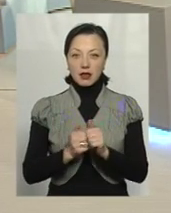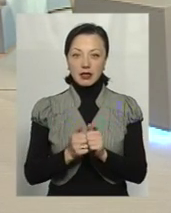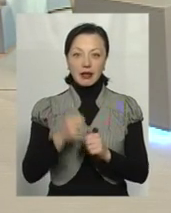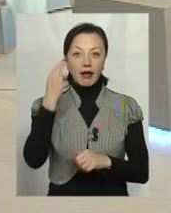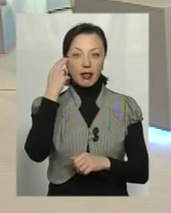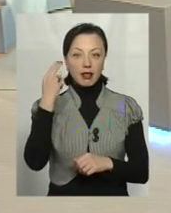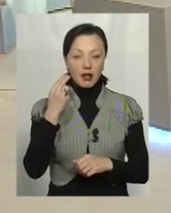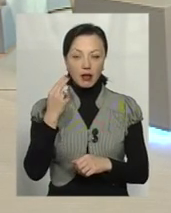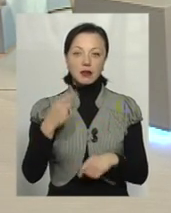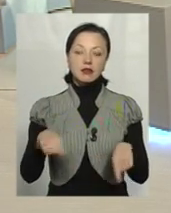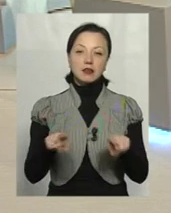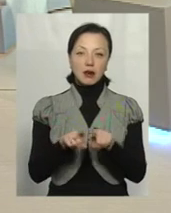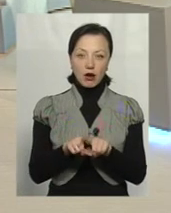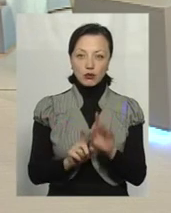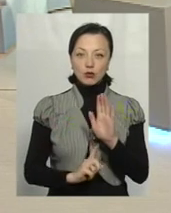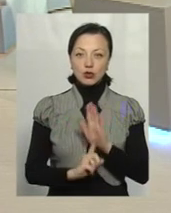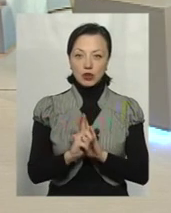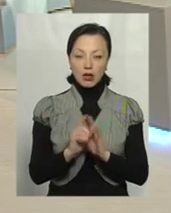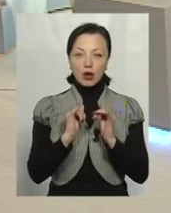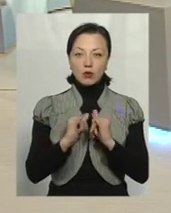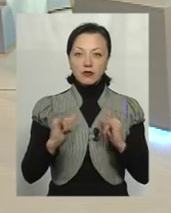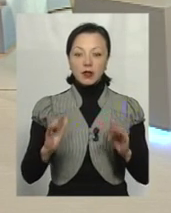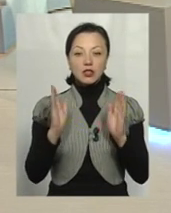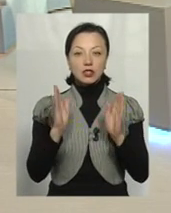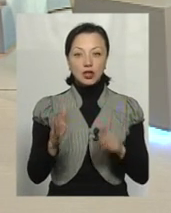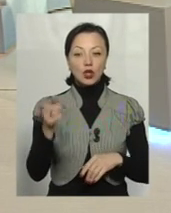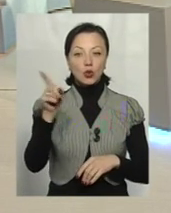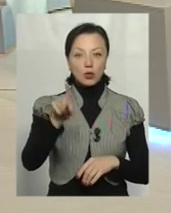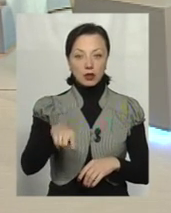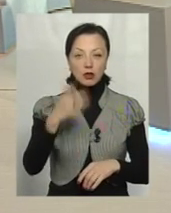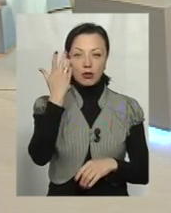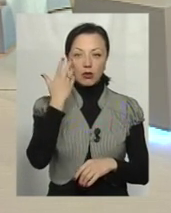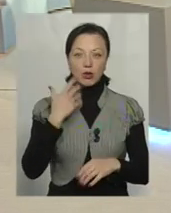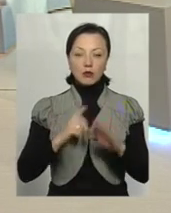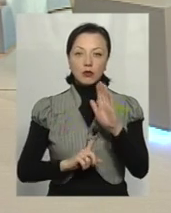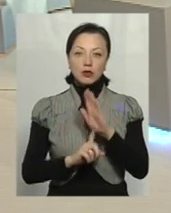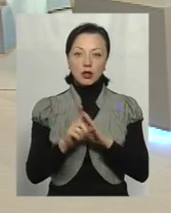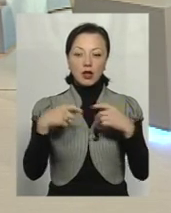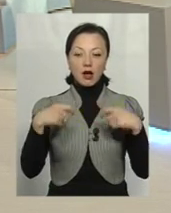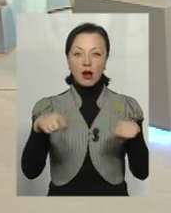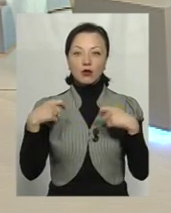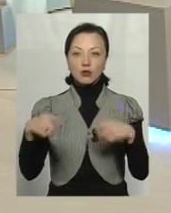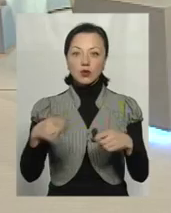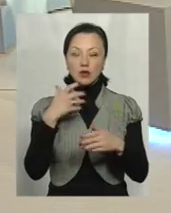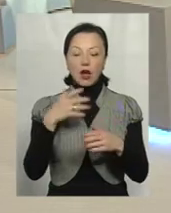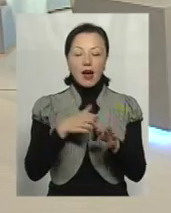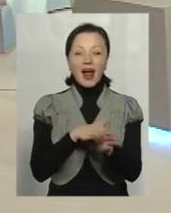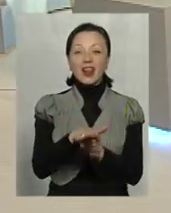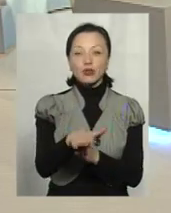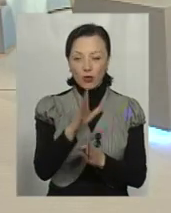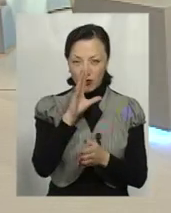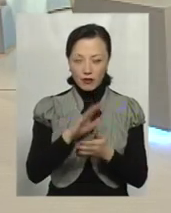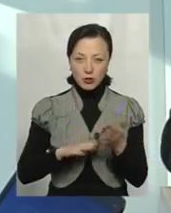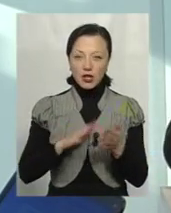Китай, також почав розвиватись лише з того моменту, коли почав реалізовувати свою економічну модель. От на